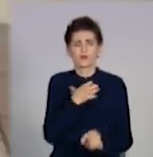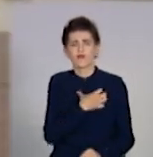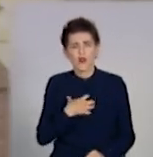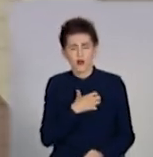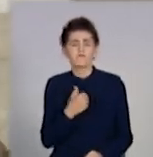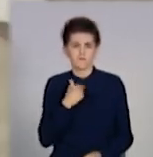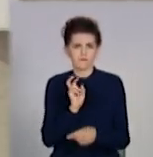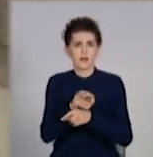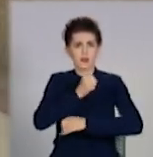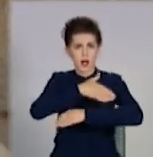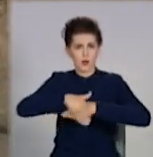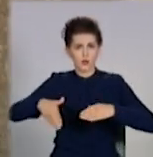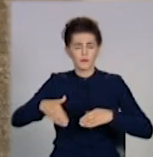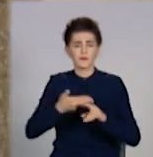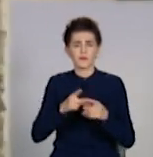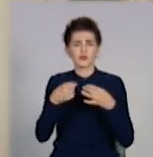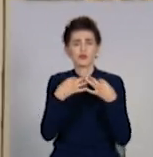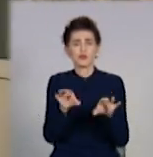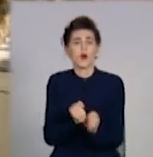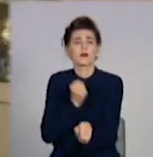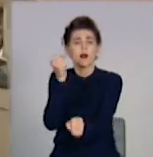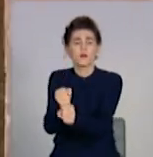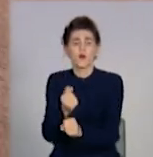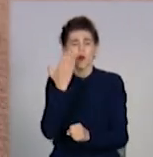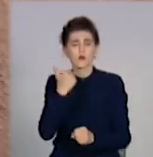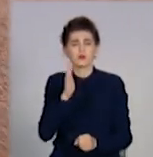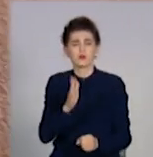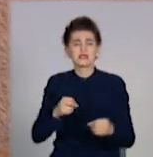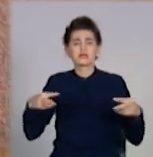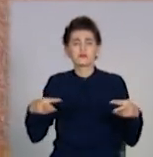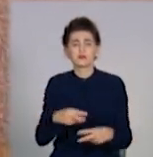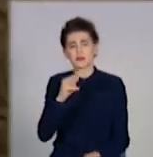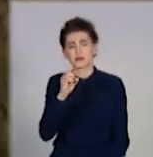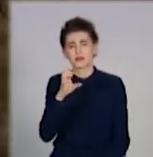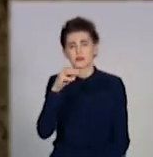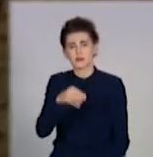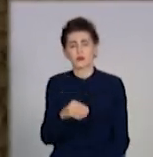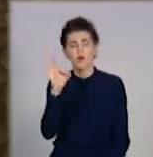Його допустять до роботи тільки після проходження експрес-тесту на коронавірус.